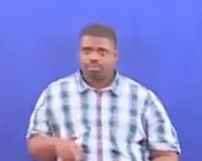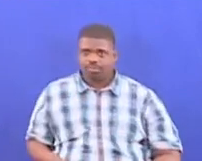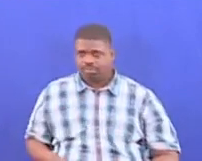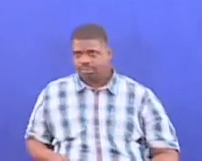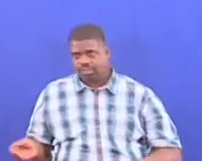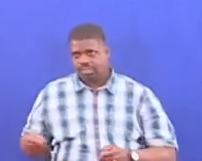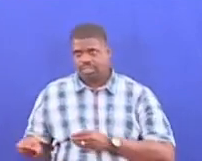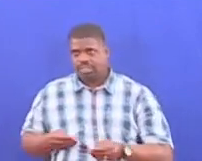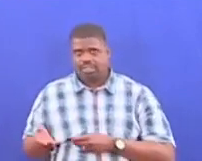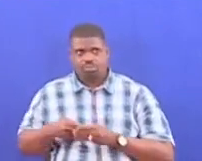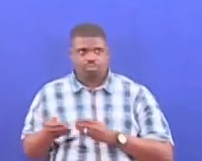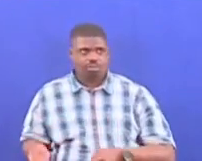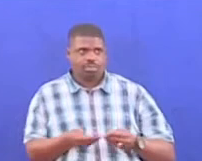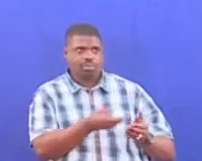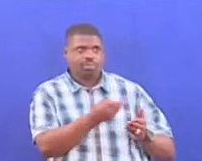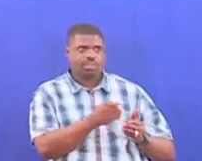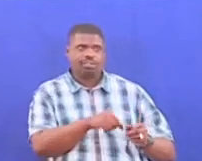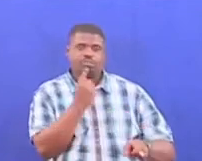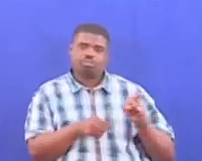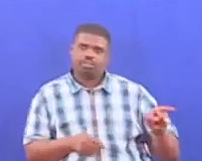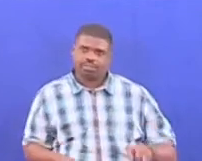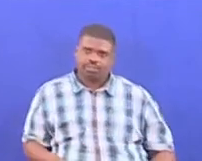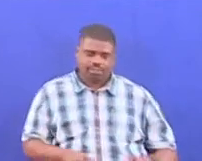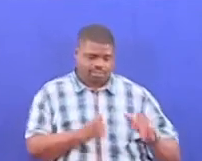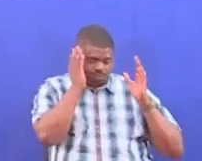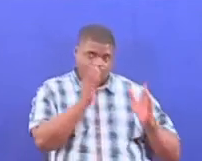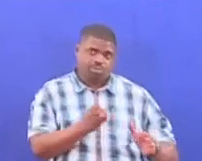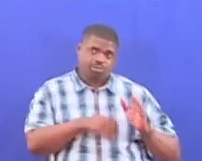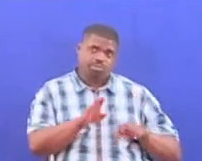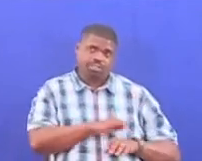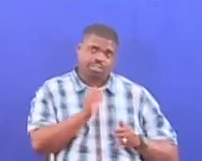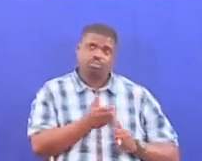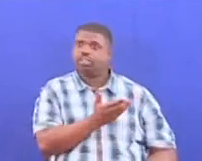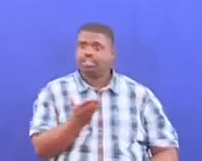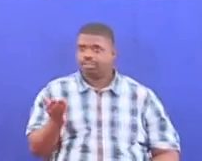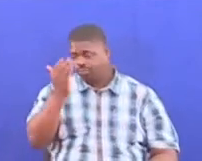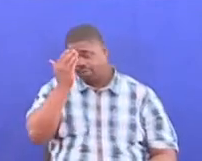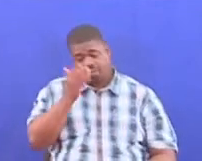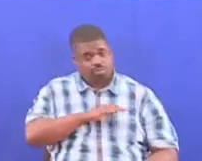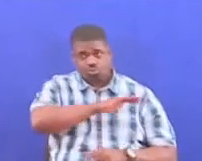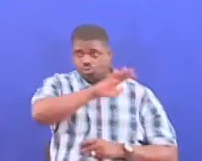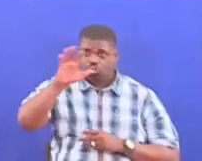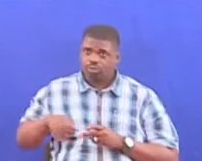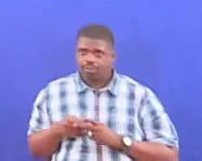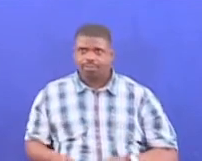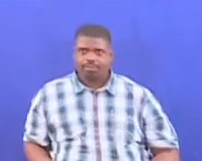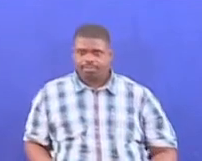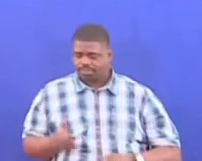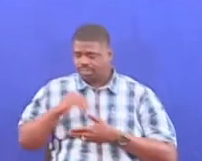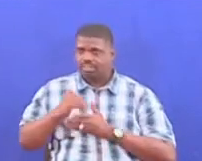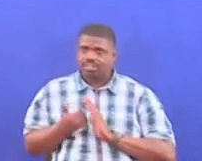kuchagiza kwenye uchumi zinapekoa feather kutosha mwishumwa mwenye kiti kitu kingine soze tunajua kwamba kwenye